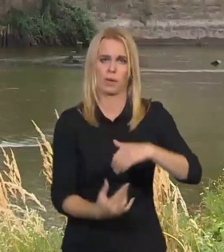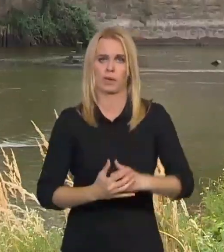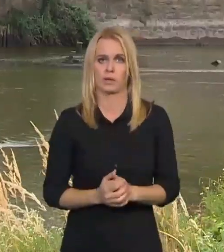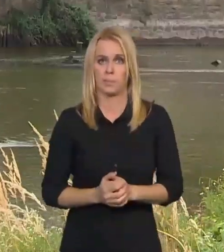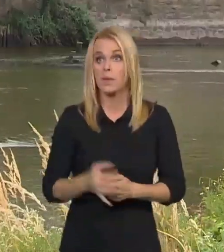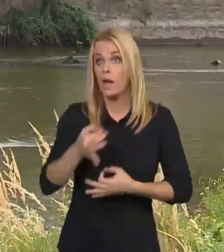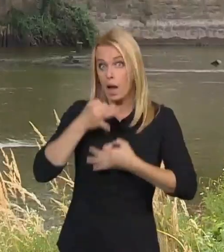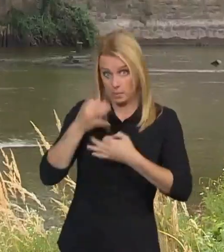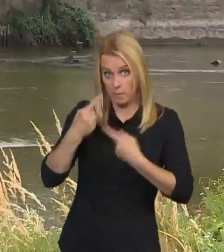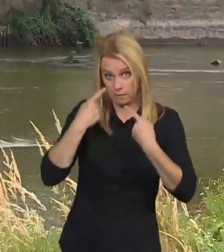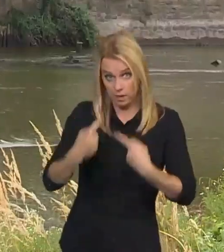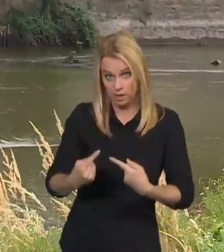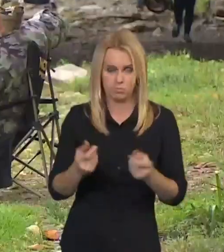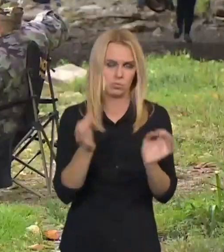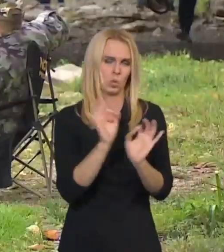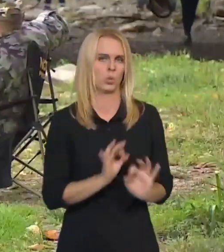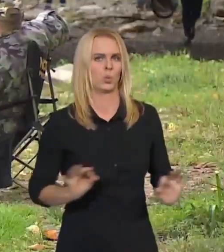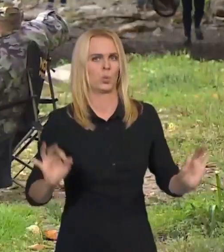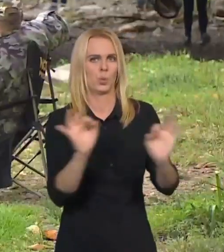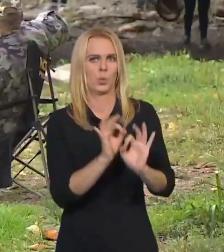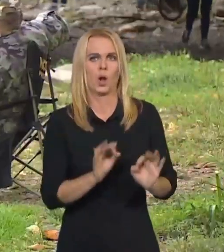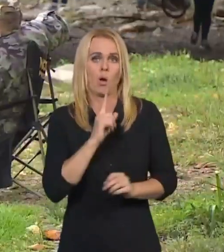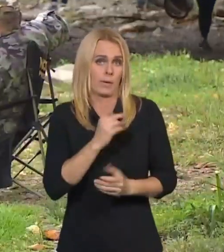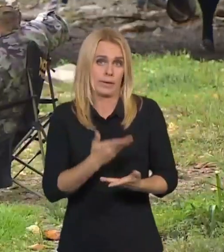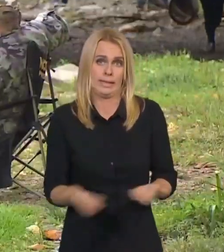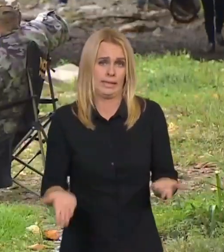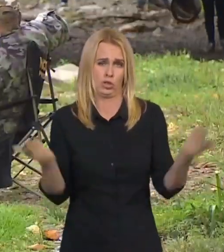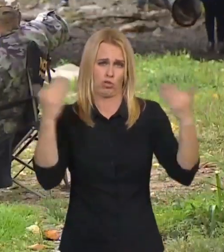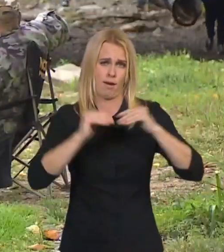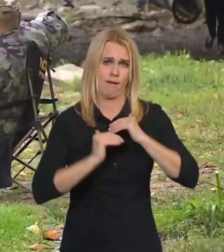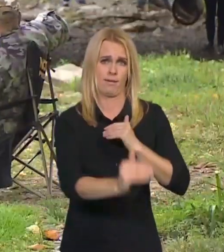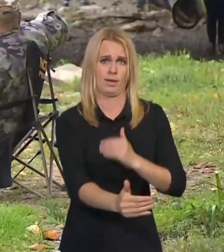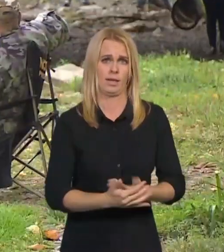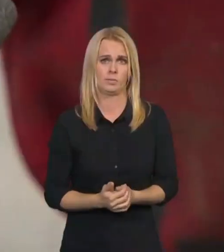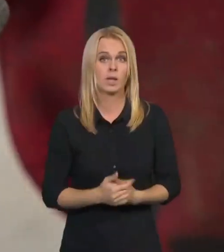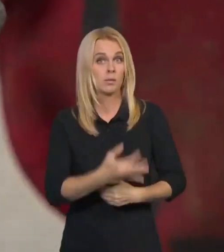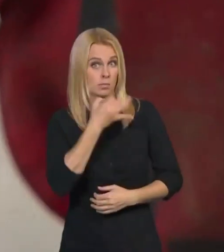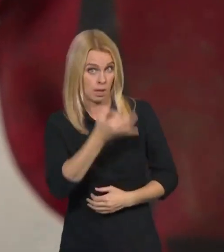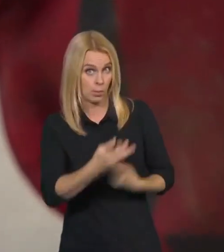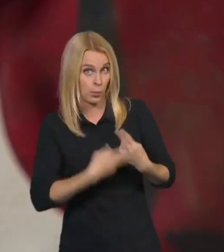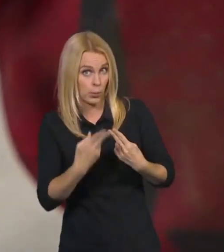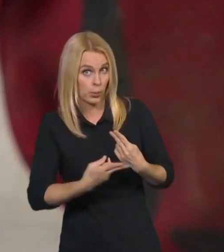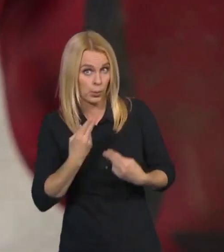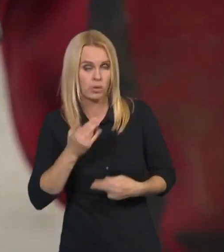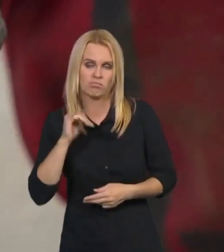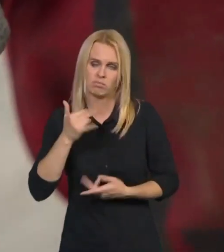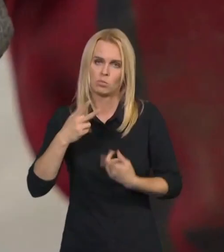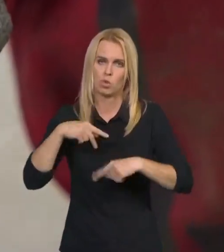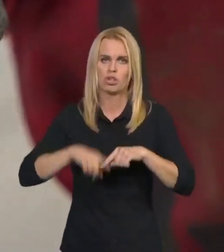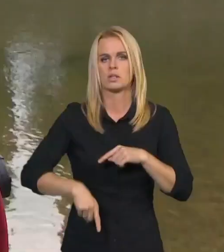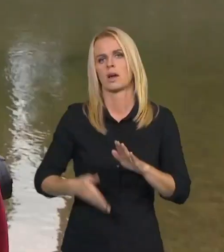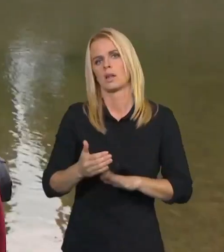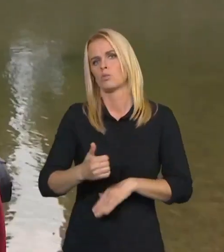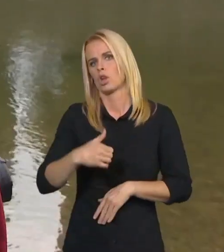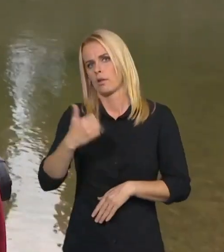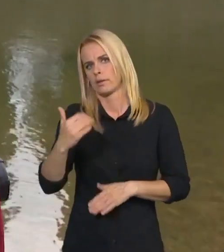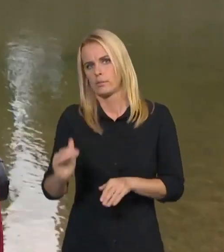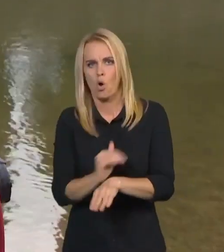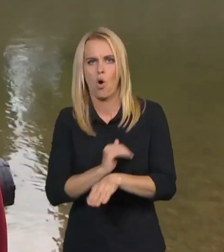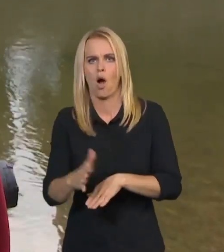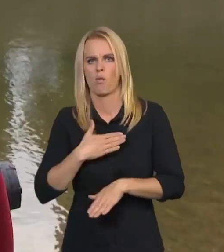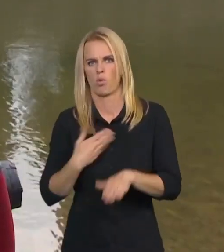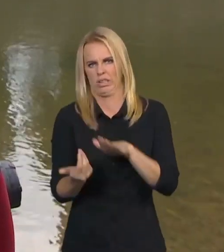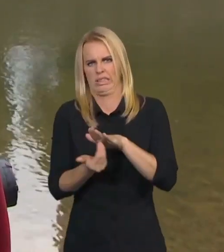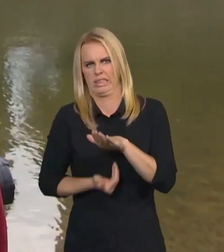viditelnost? Nulová. Nulová, tam není vůbec nic vidět. A je to v něčem nebezpečné? Je, můžeme si prořezat nohy, ruky, cokoliv.